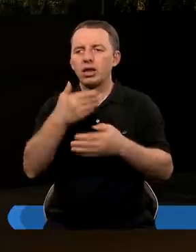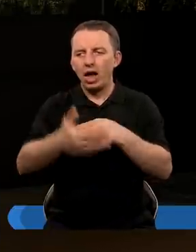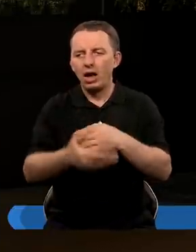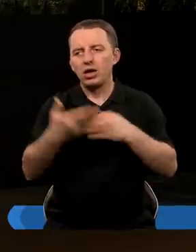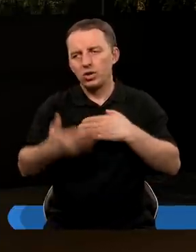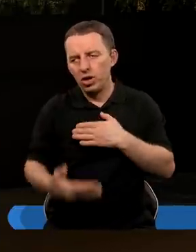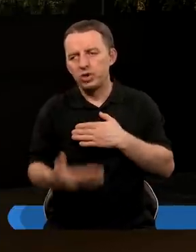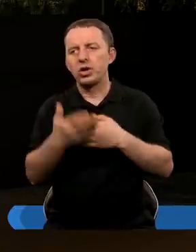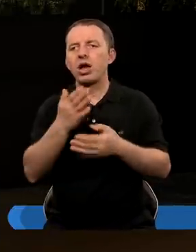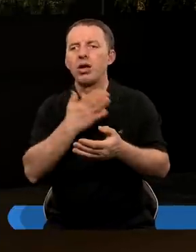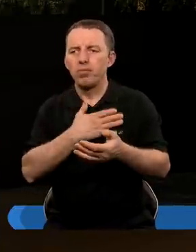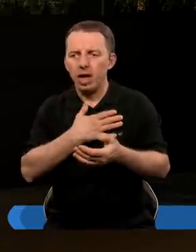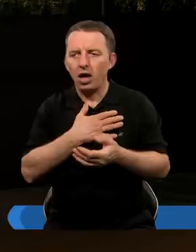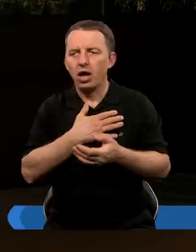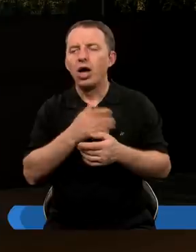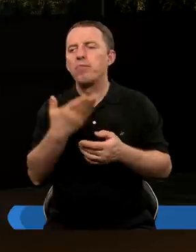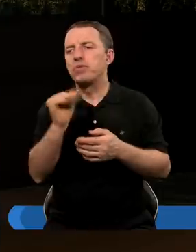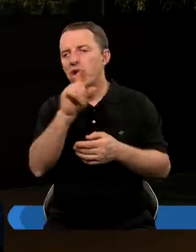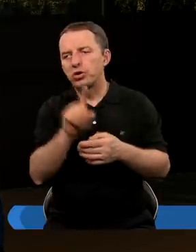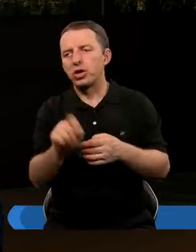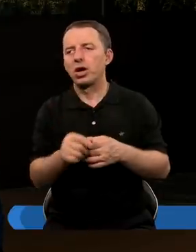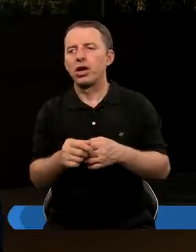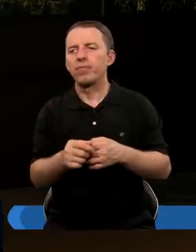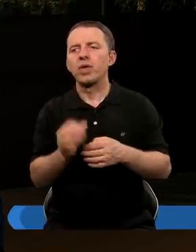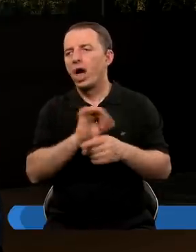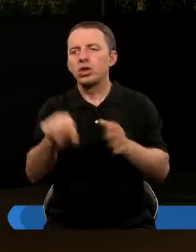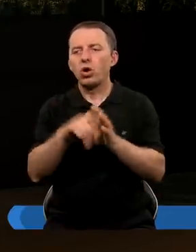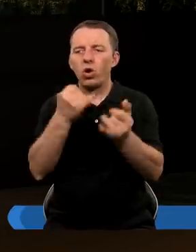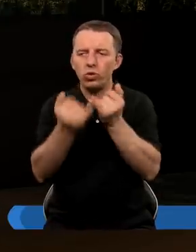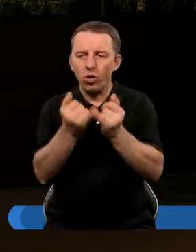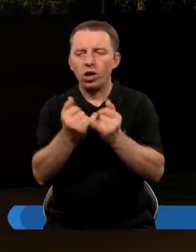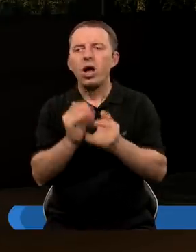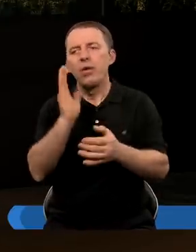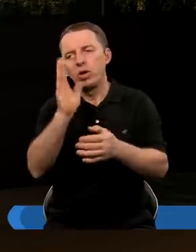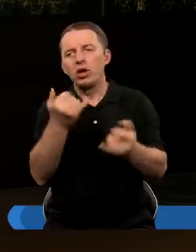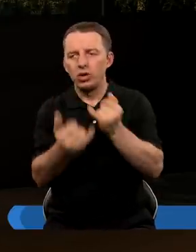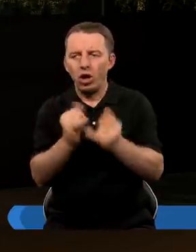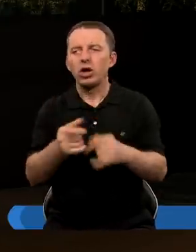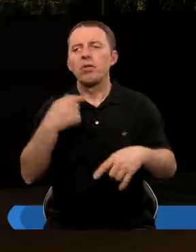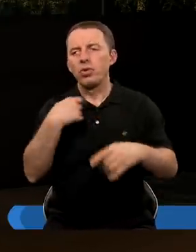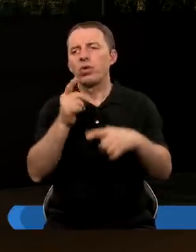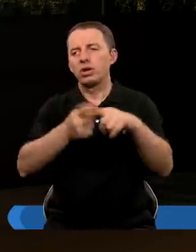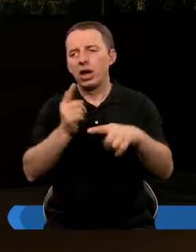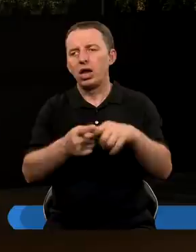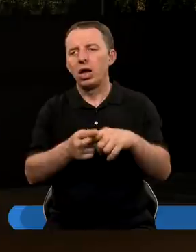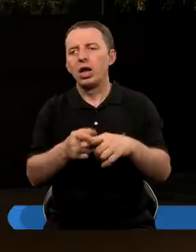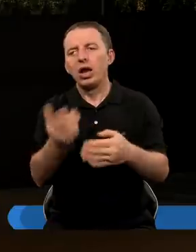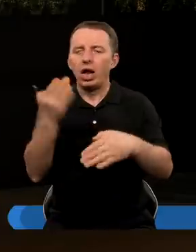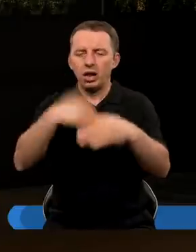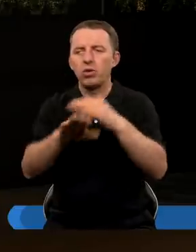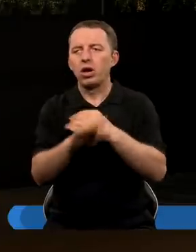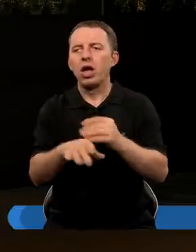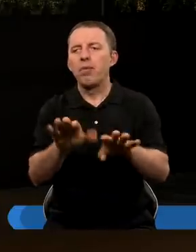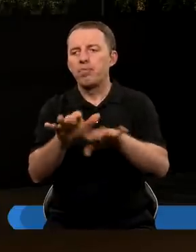dalej niżej miał z miedzi aż do nóg, prawda? I potem nogi były z żelaza i na samym końcu